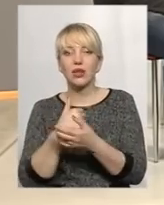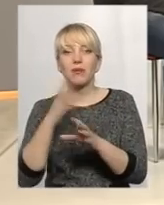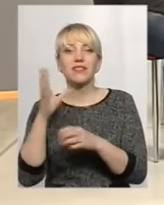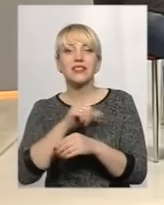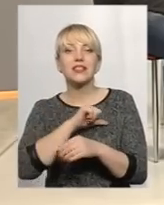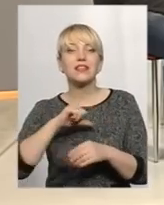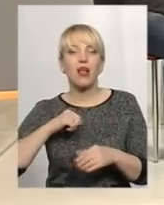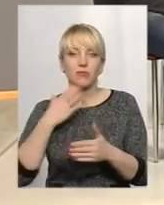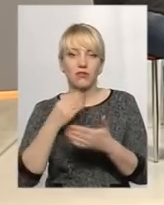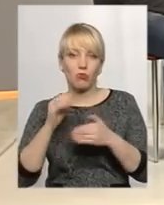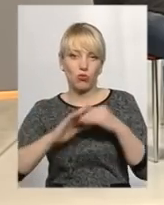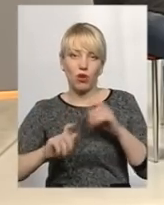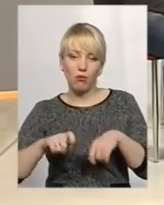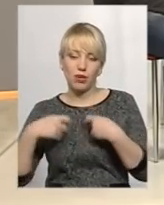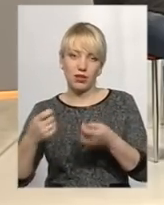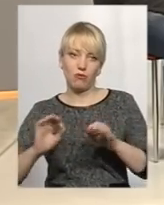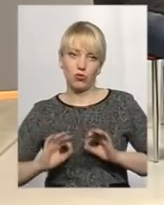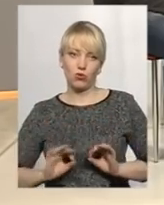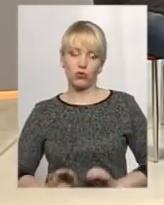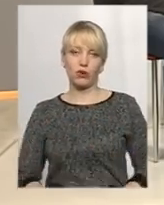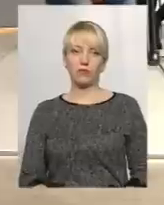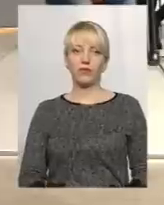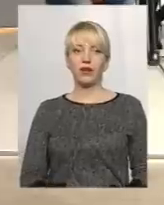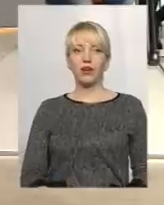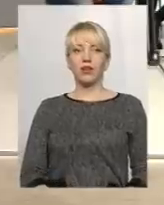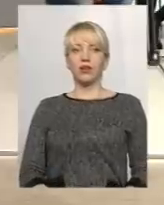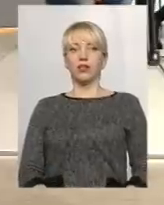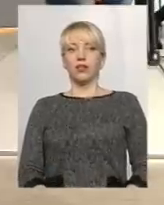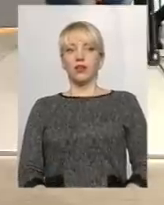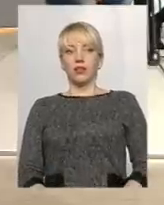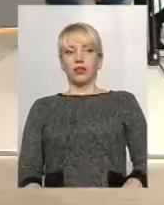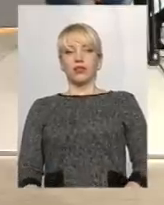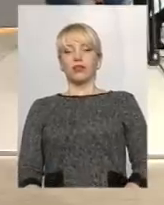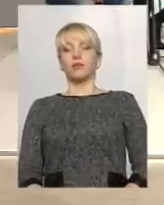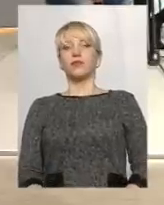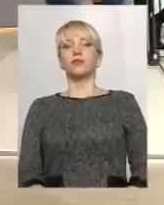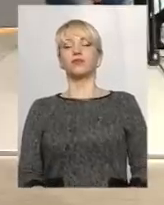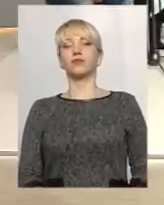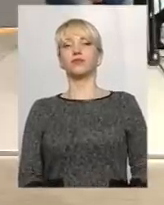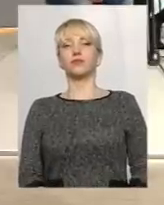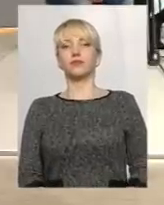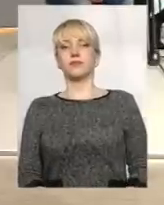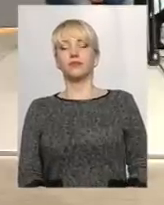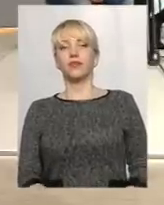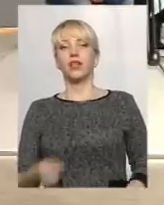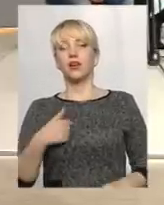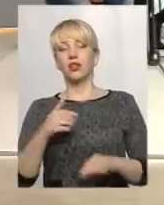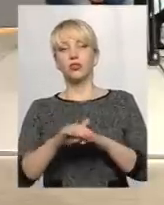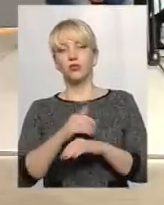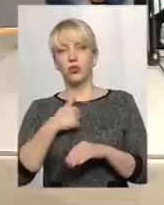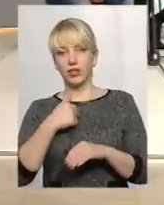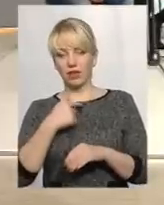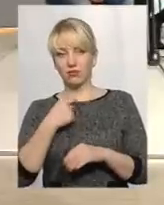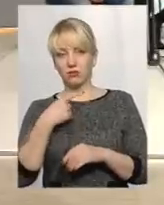прокуратуру. І ми всі документи вам надали при перевірці. Я можу сказати. Будь ласка, пане Руслане, дозвольте я задам запитання. Пане Руслане,